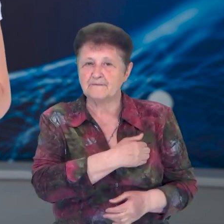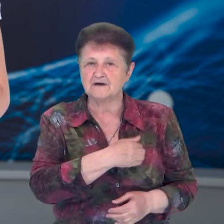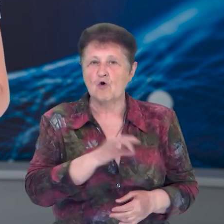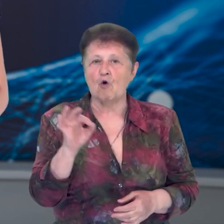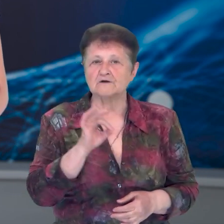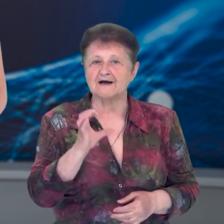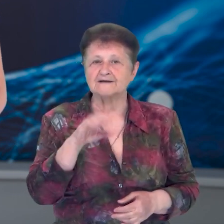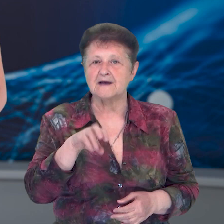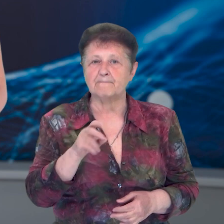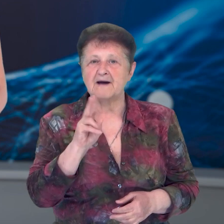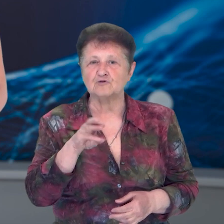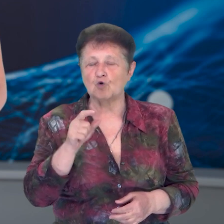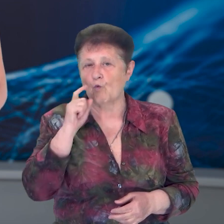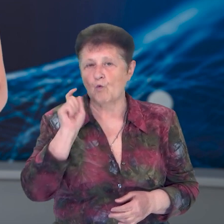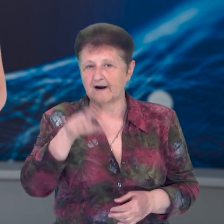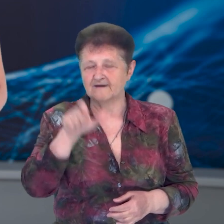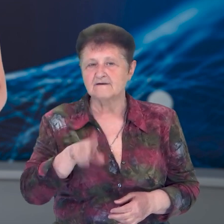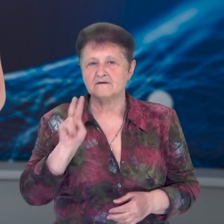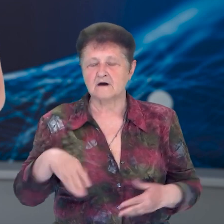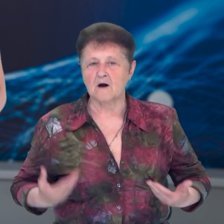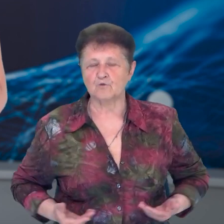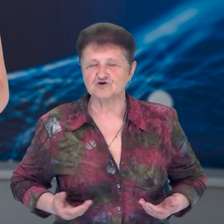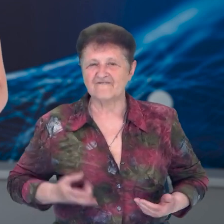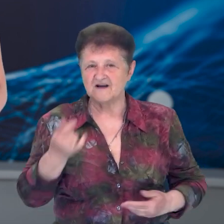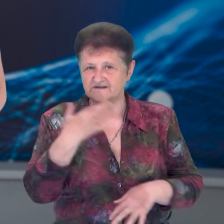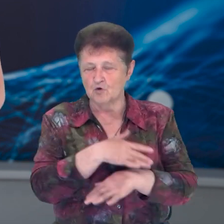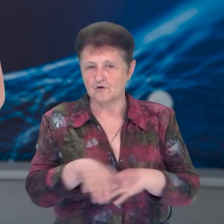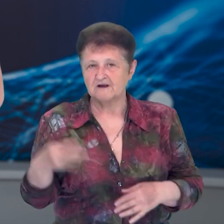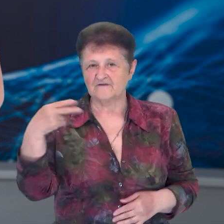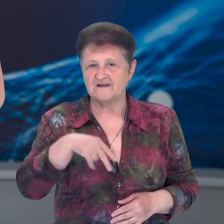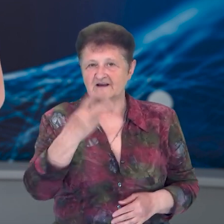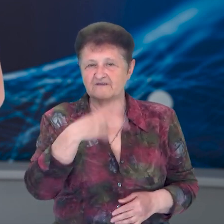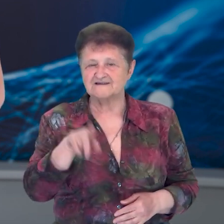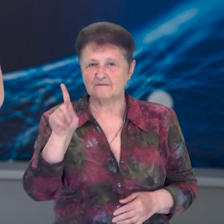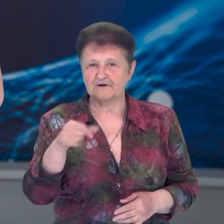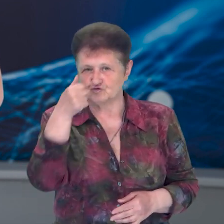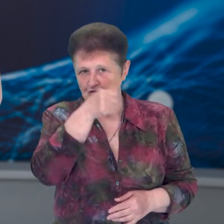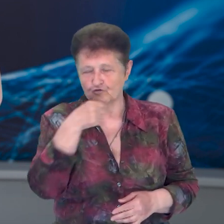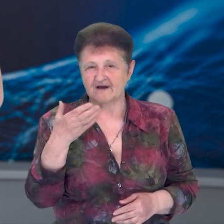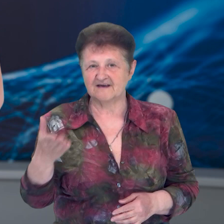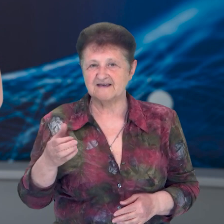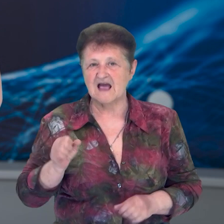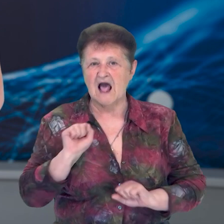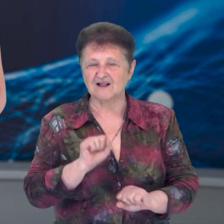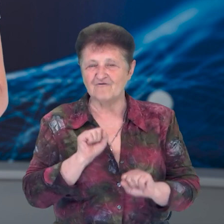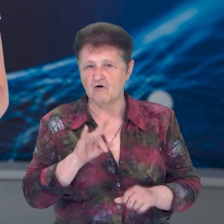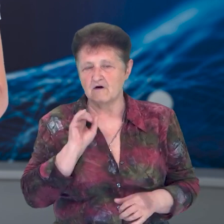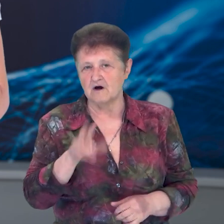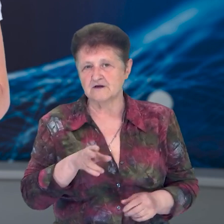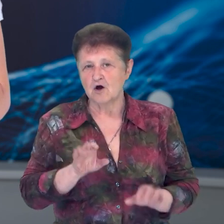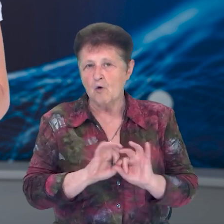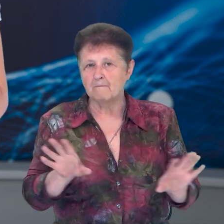Оксана Спектр, українка, яка проживає за кордоном. У 2021 році її адвокат Сергій Вольфовський,